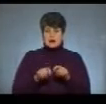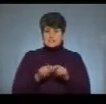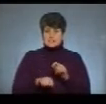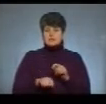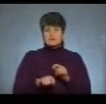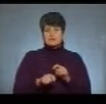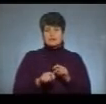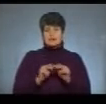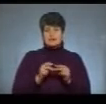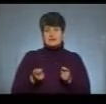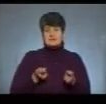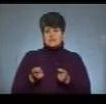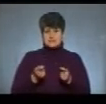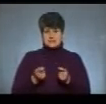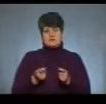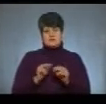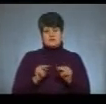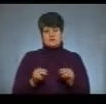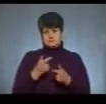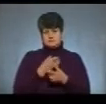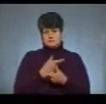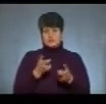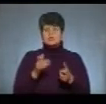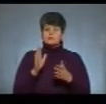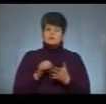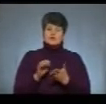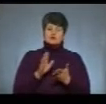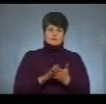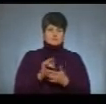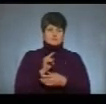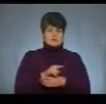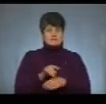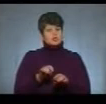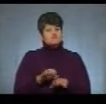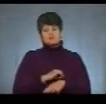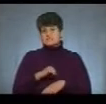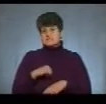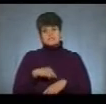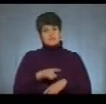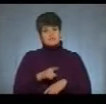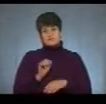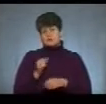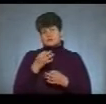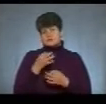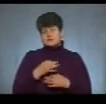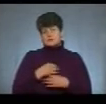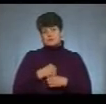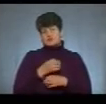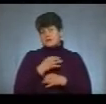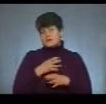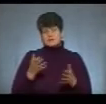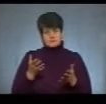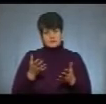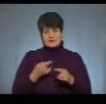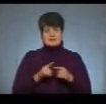педагогів повідомила. Чи будуть вони реєструватися, вони вирішують самі. Вони можуть нас поставити до відома, можуть і не ставити до